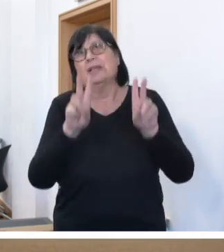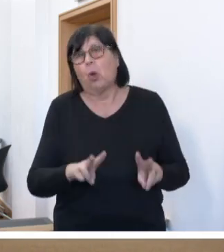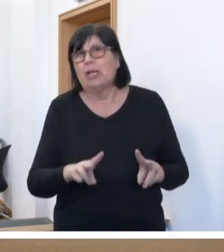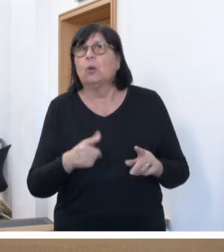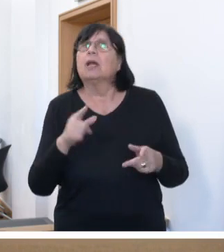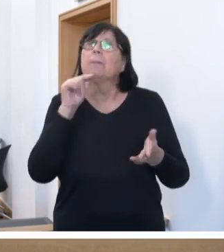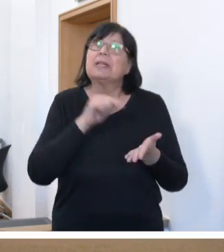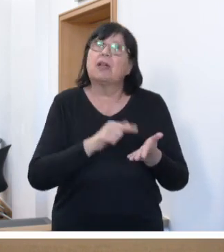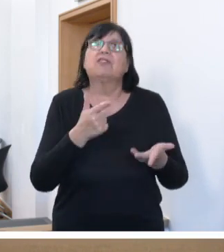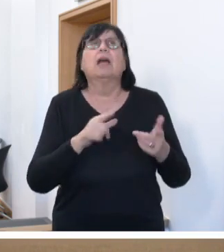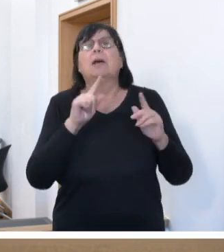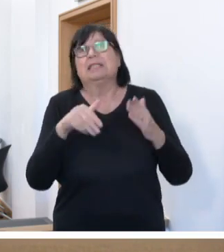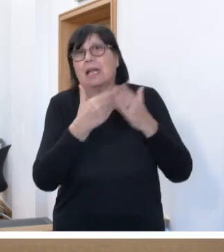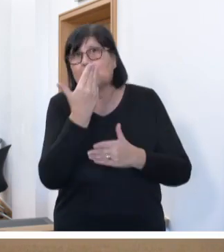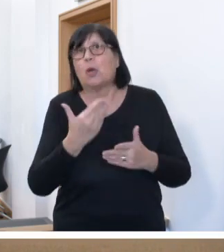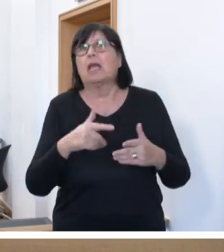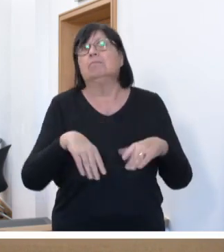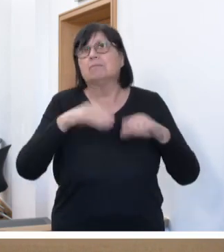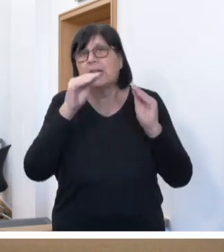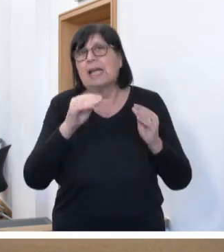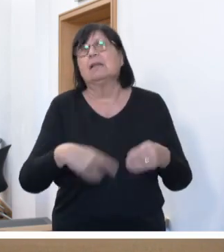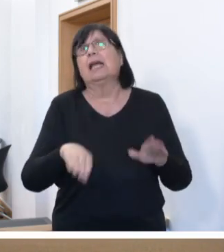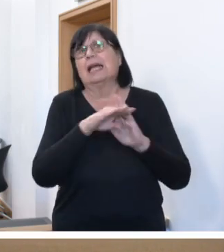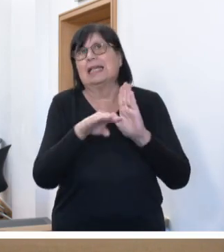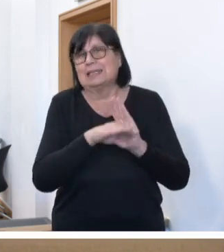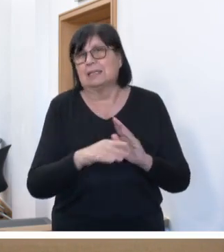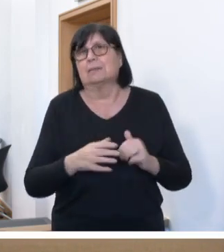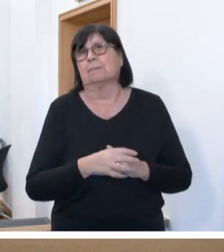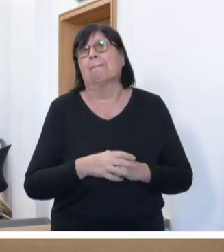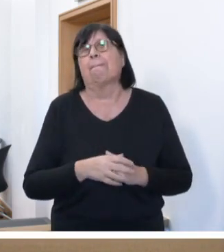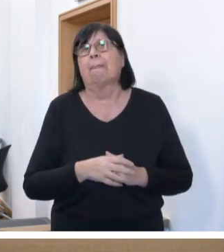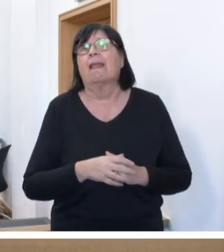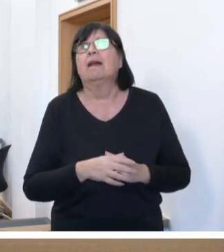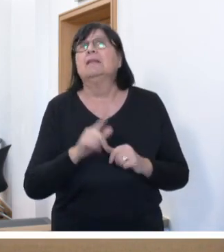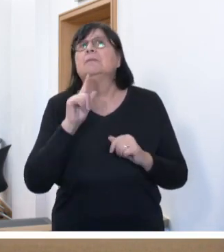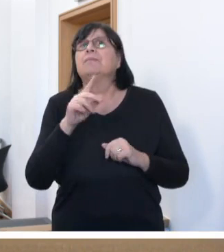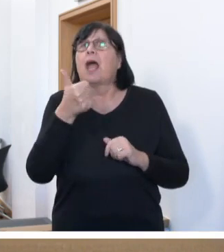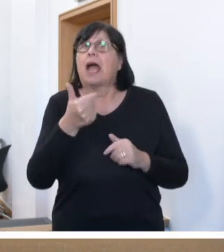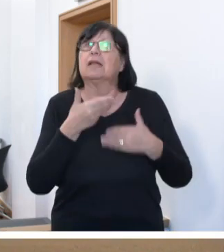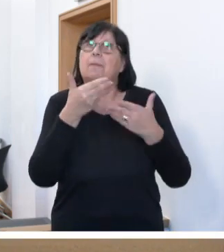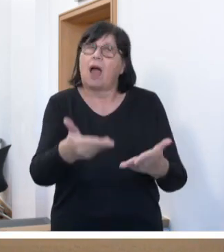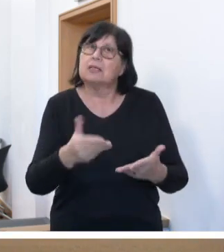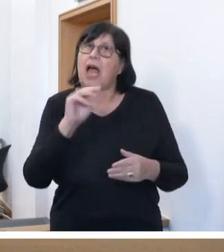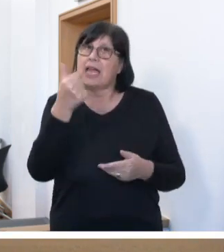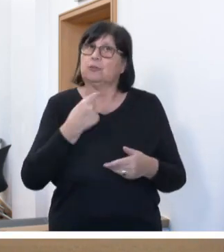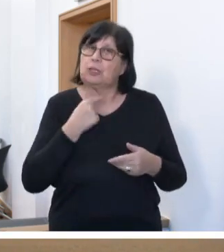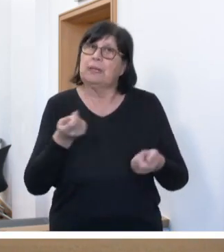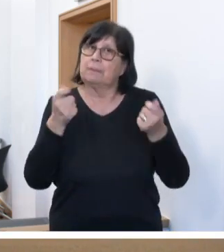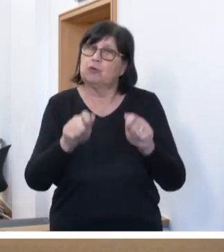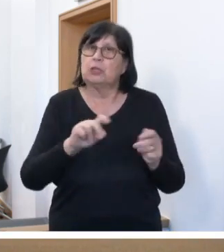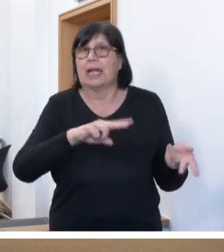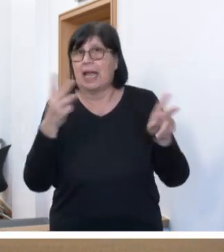bis zum Inkrafttreten des neuen Gesetzes nicht mehr hätte gewährleistet werden können. Der eingebrachte, einstimmig beschlossene